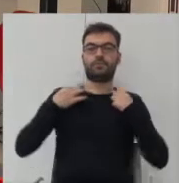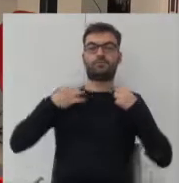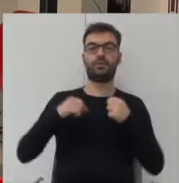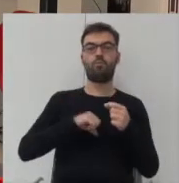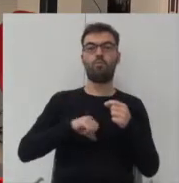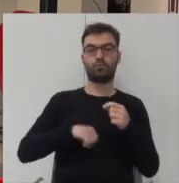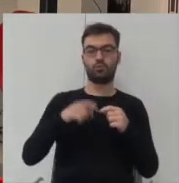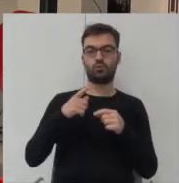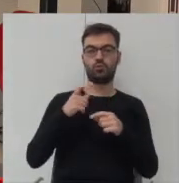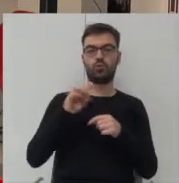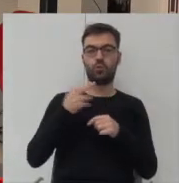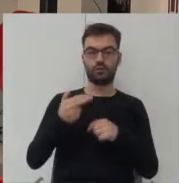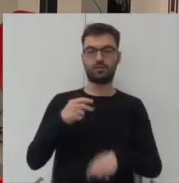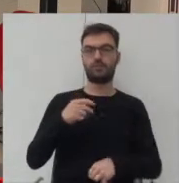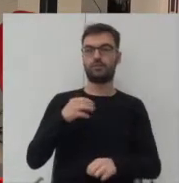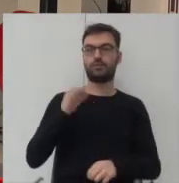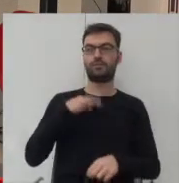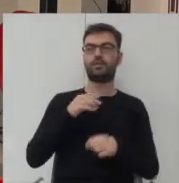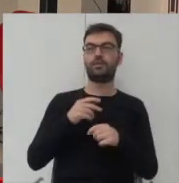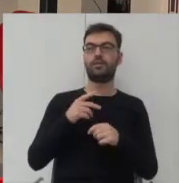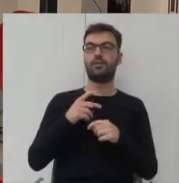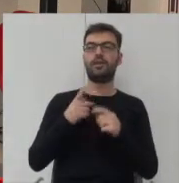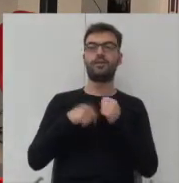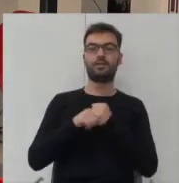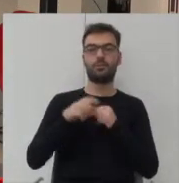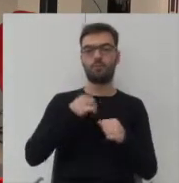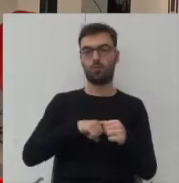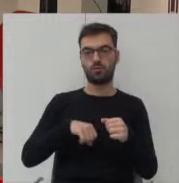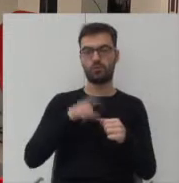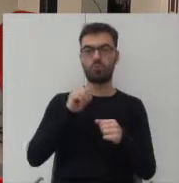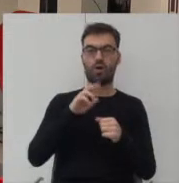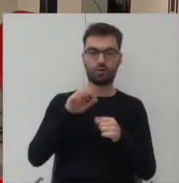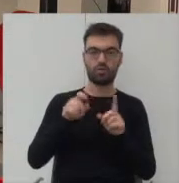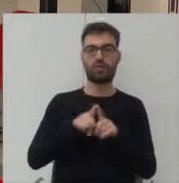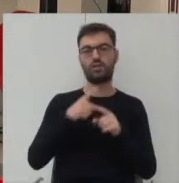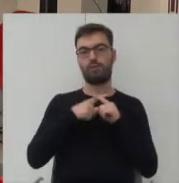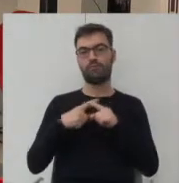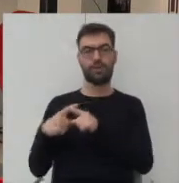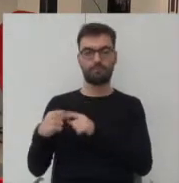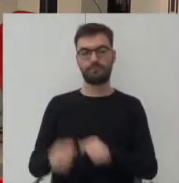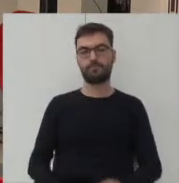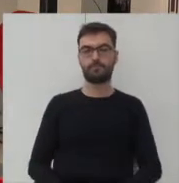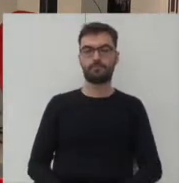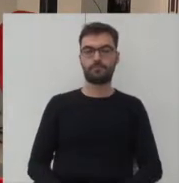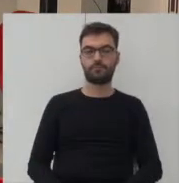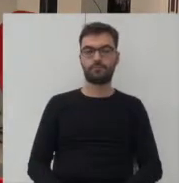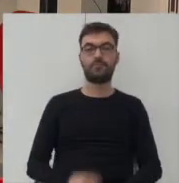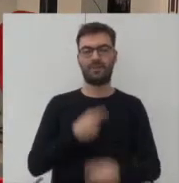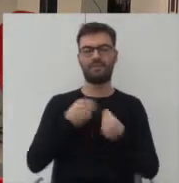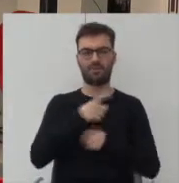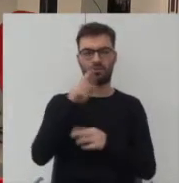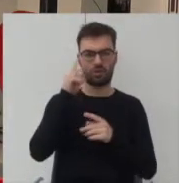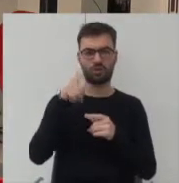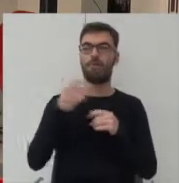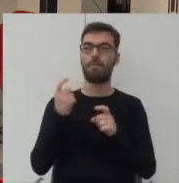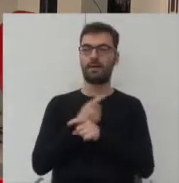Turynu, pani wiceburmistrz Turynu, pani wiceburmistrz Porto i pan wiceburmistrz Amsterdamu. I mówię to dlatego, że większość z Państwa kojarzy, że są to kraje